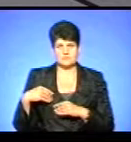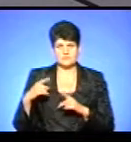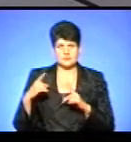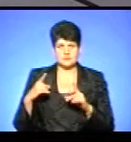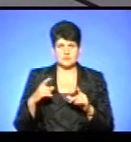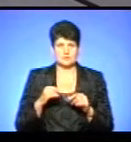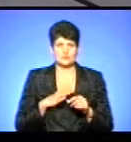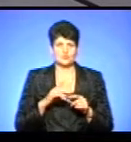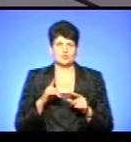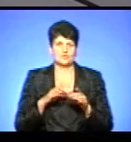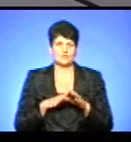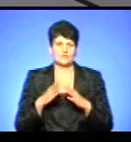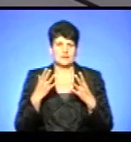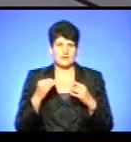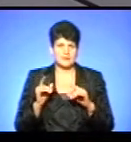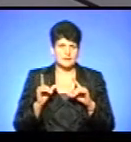цілий день їхали.